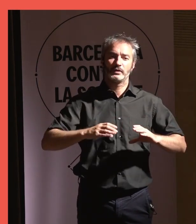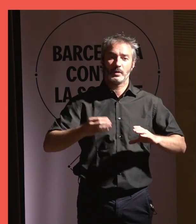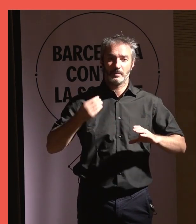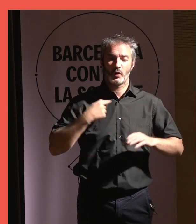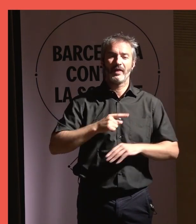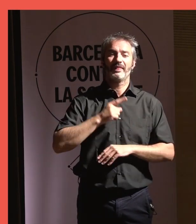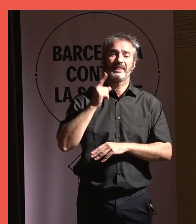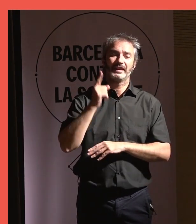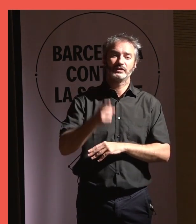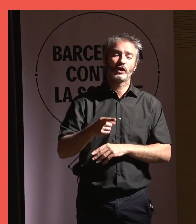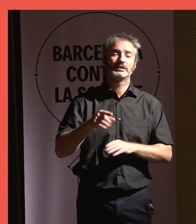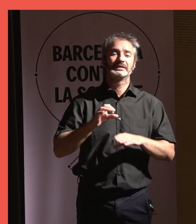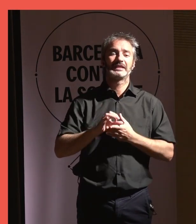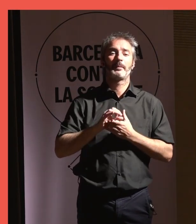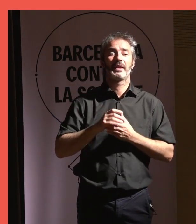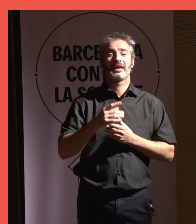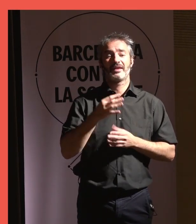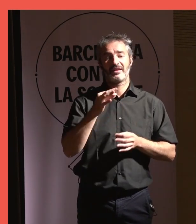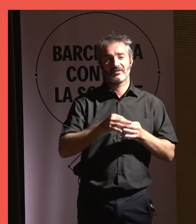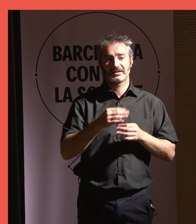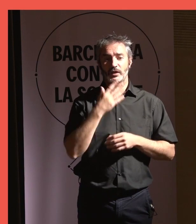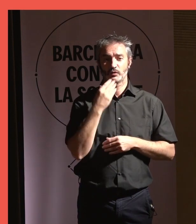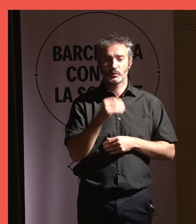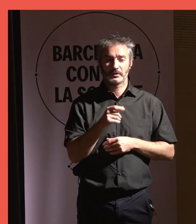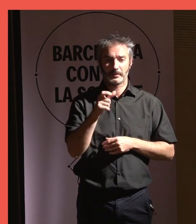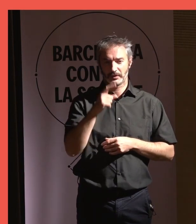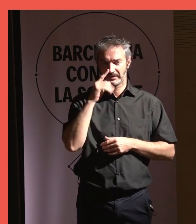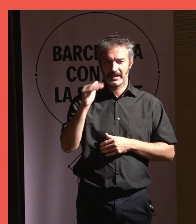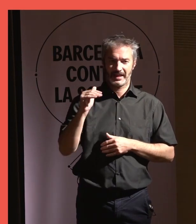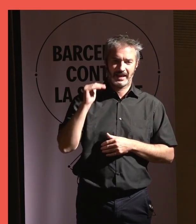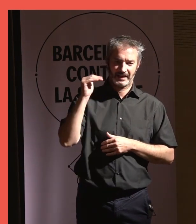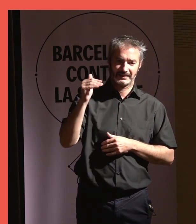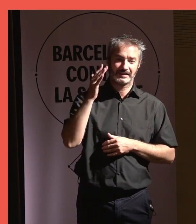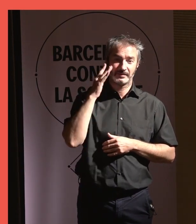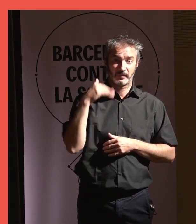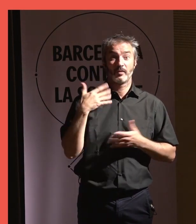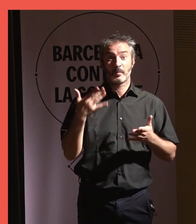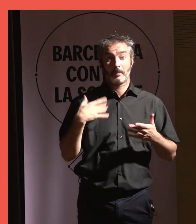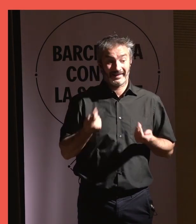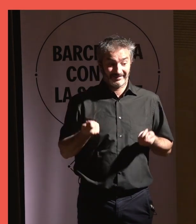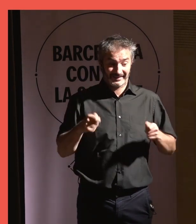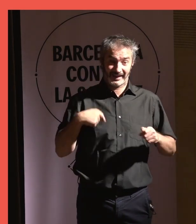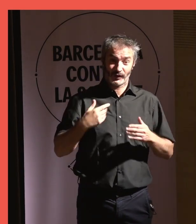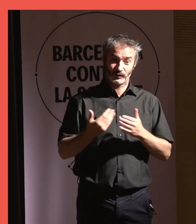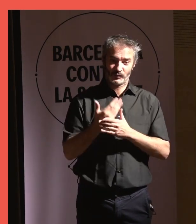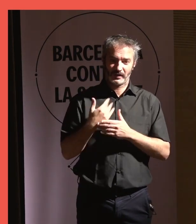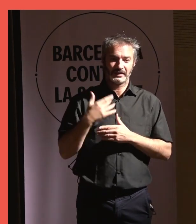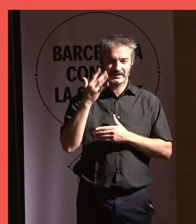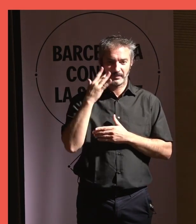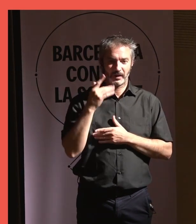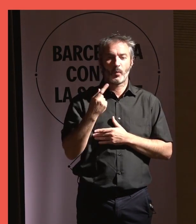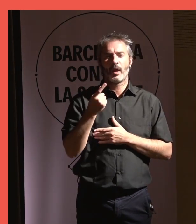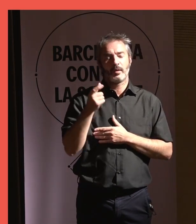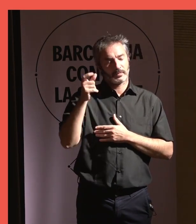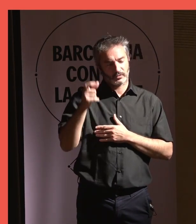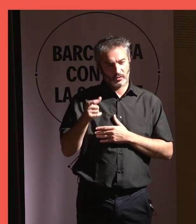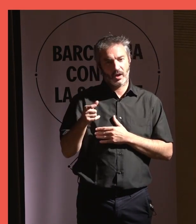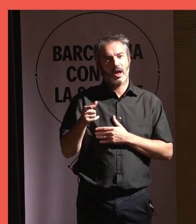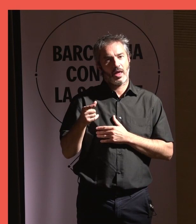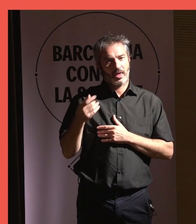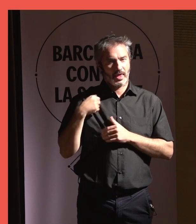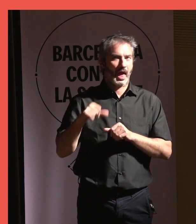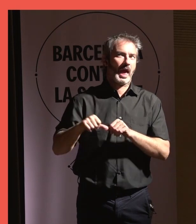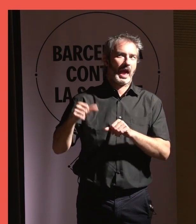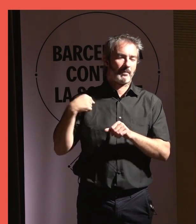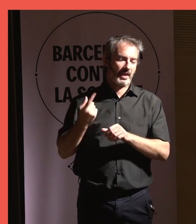de la direcció de serveis d'infància, joventut i persones grans. Per això, per tancar aquestes jornades, ens acompanya algú que ja estava